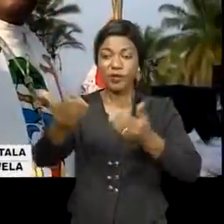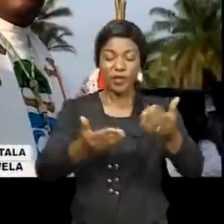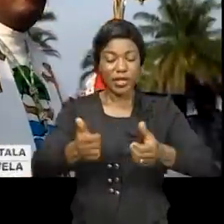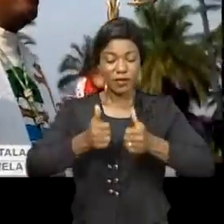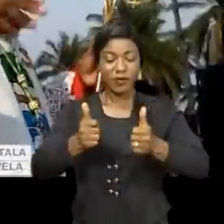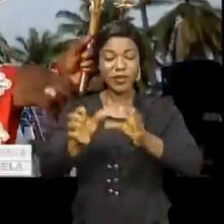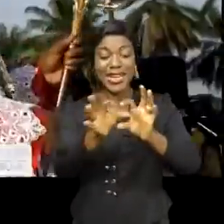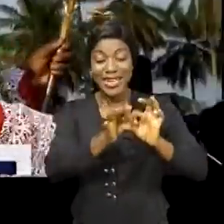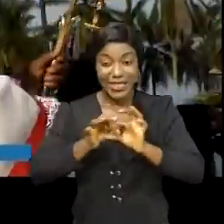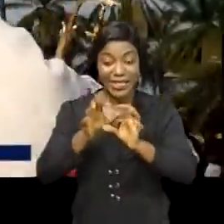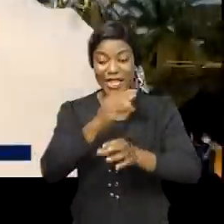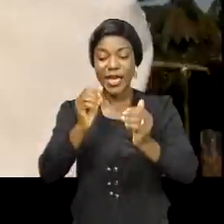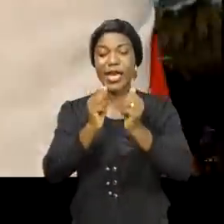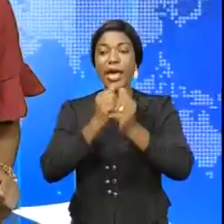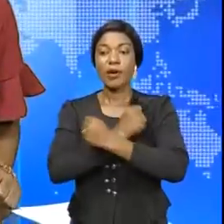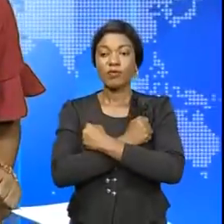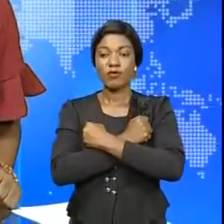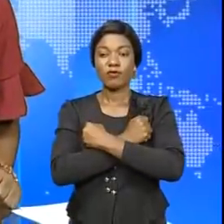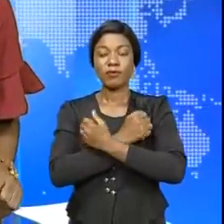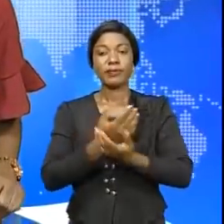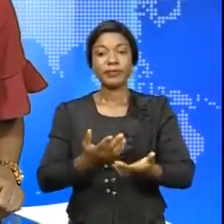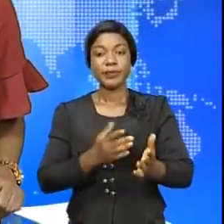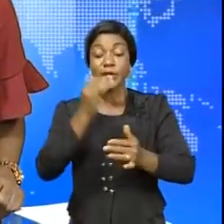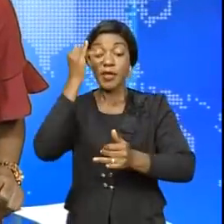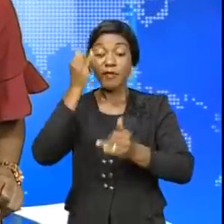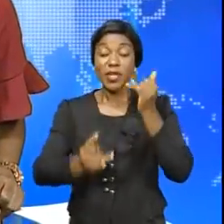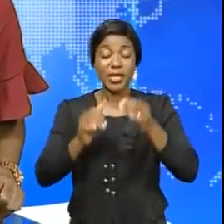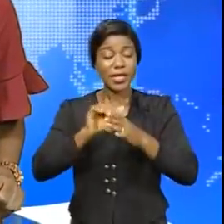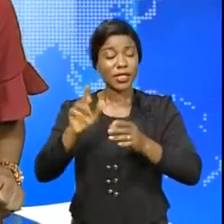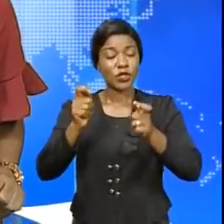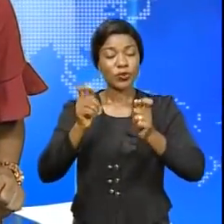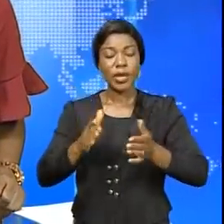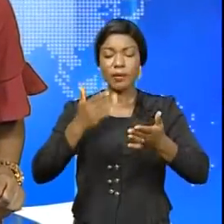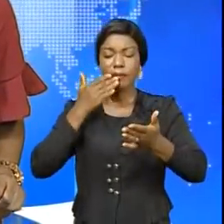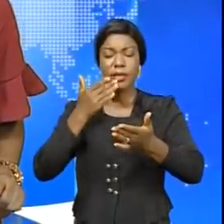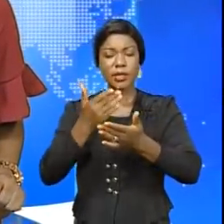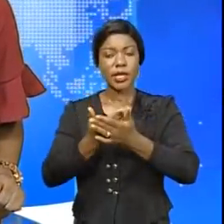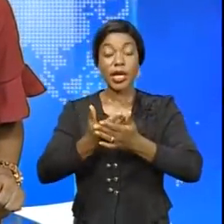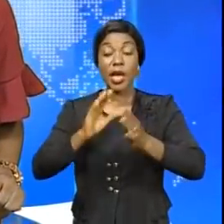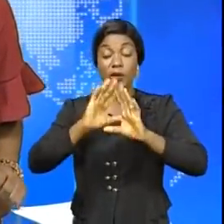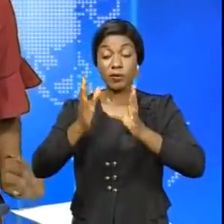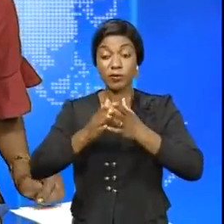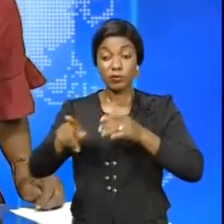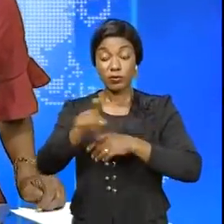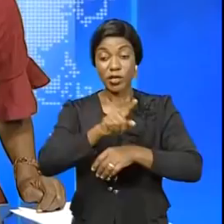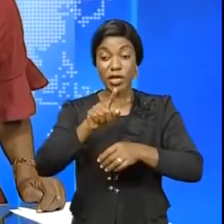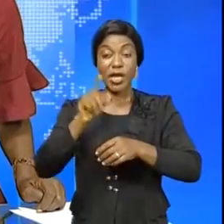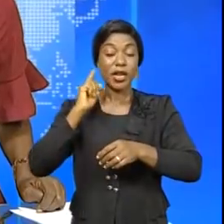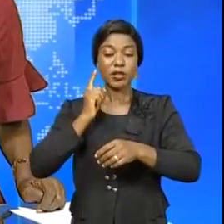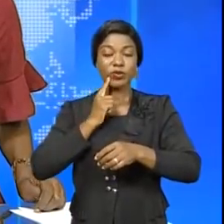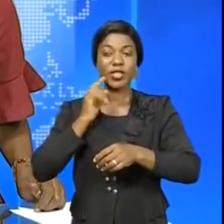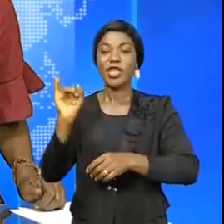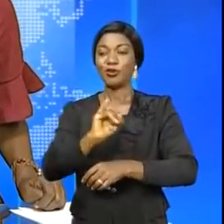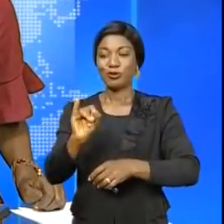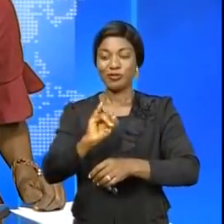vivre dans l'unité et l'amour. Fin de ce journal. Merci de l'avoir suivi. La prochaine édition d'information,